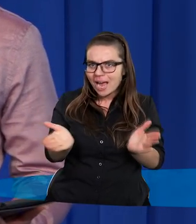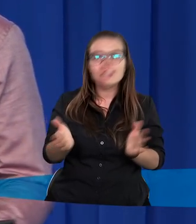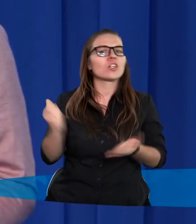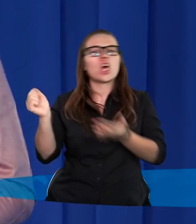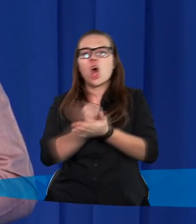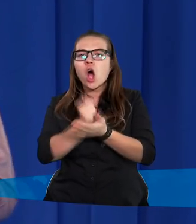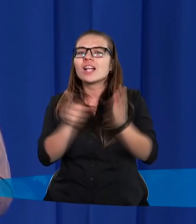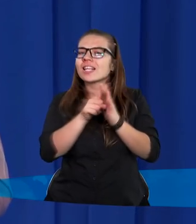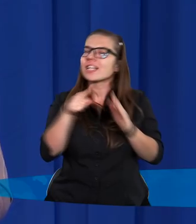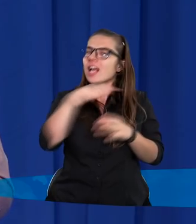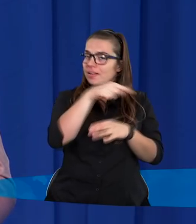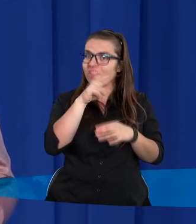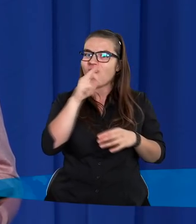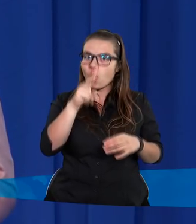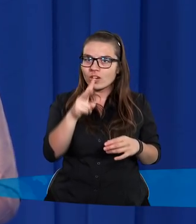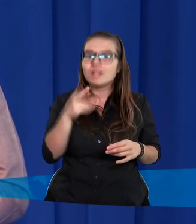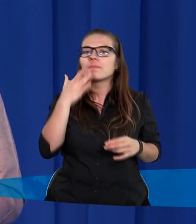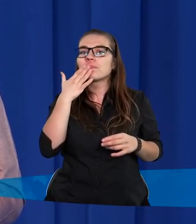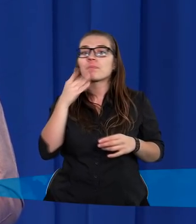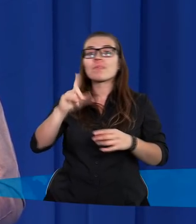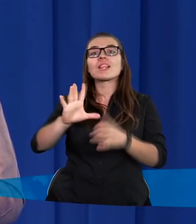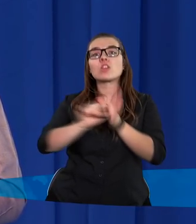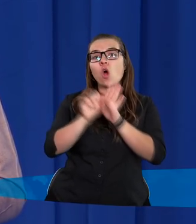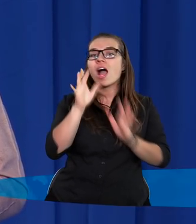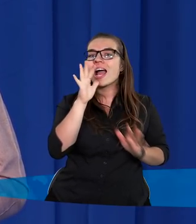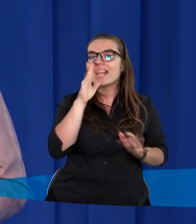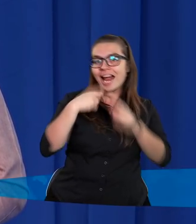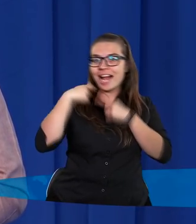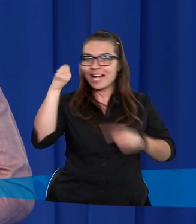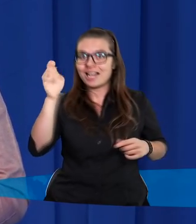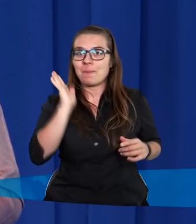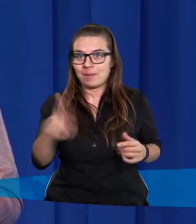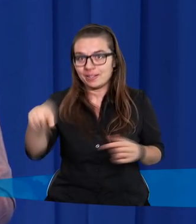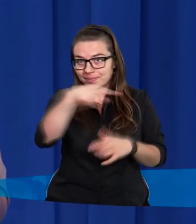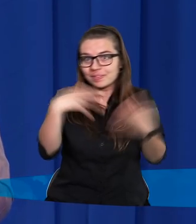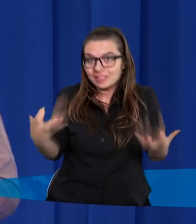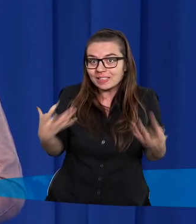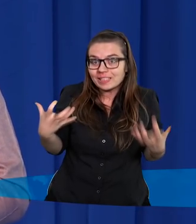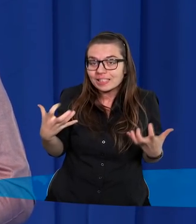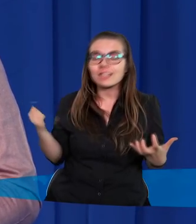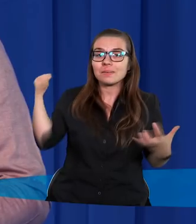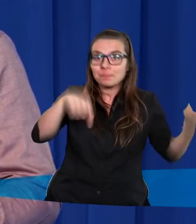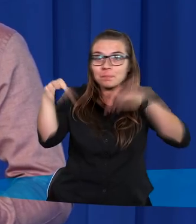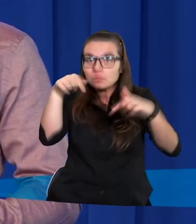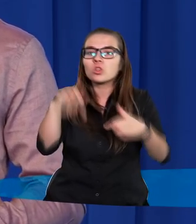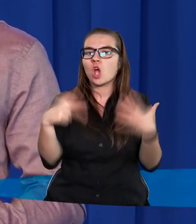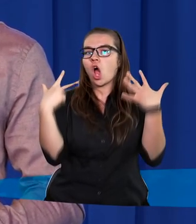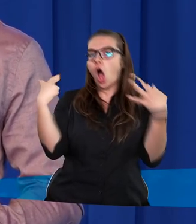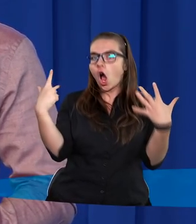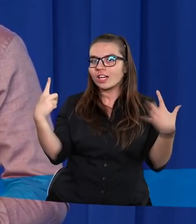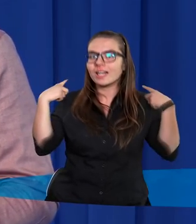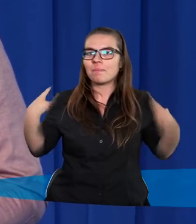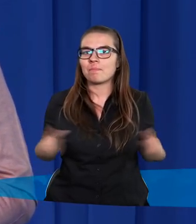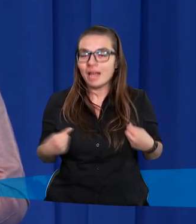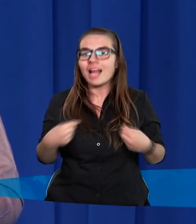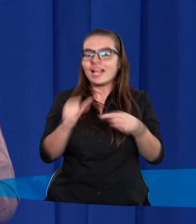Koniecznie powiedział, wybierając się do Izraela, jeżeli jeszcze Wy będziecie chcieli dołączyć. Jest chyba osiem miejsc. Mówi, koniecznie